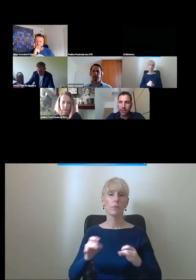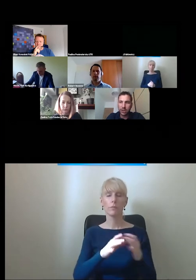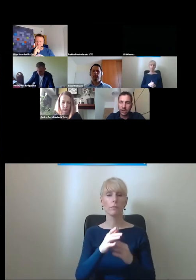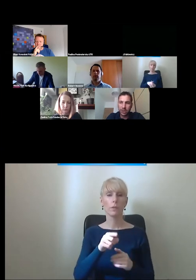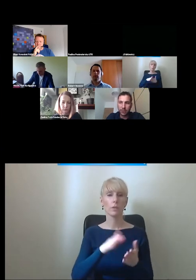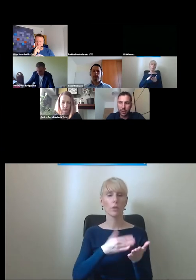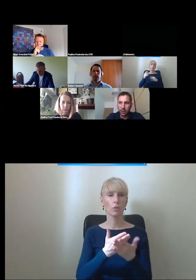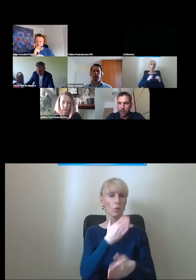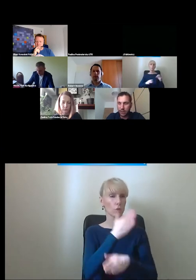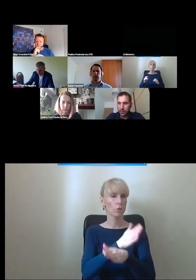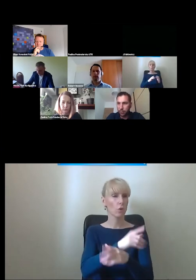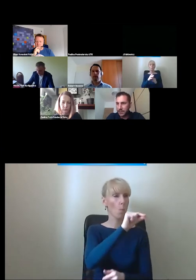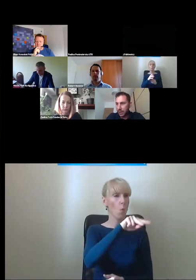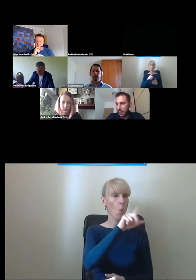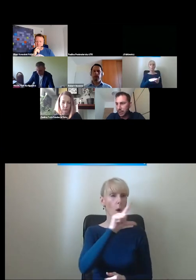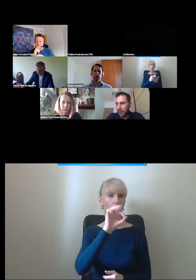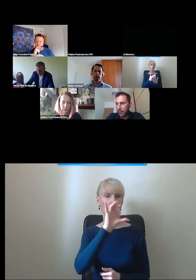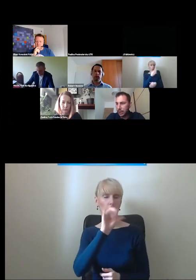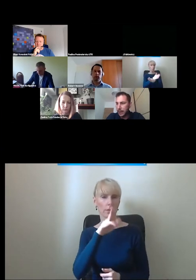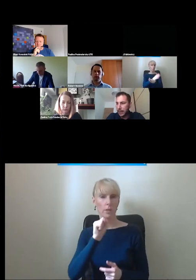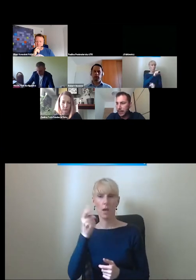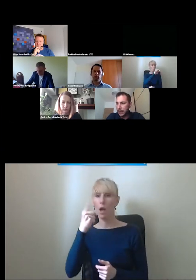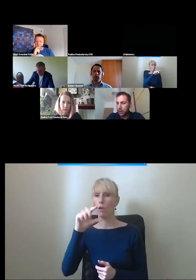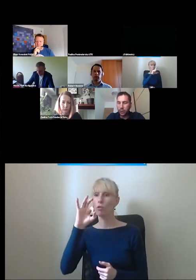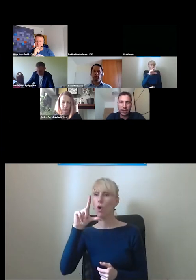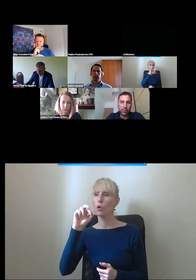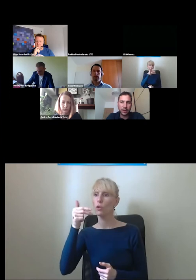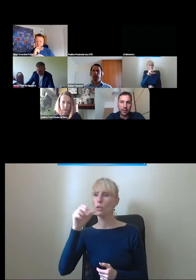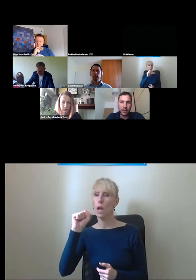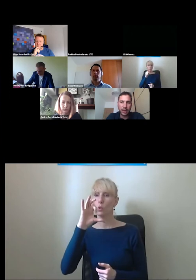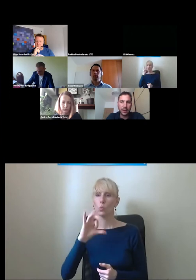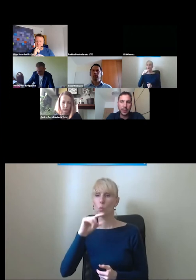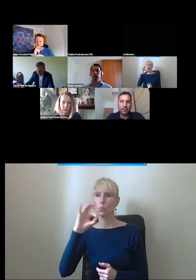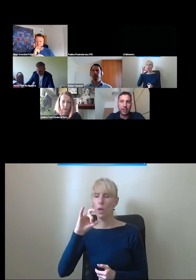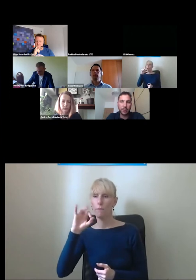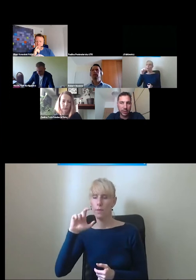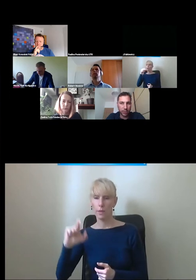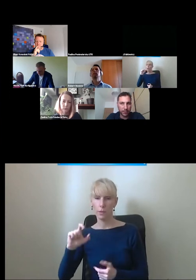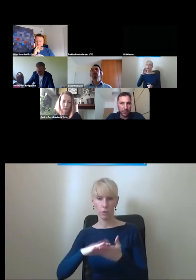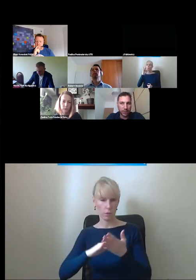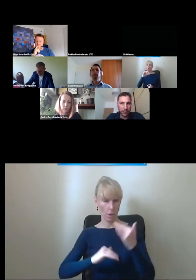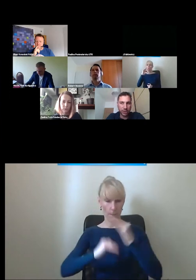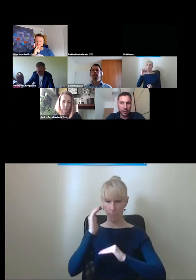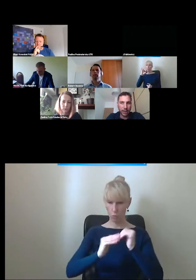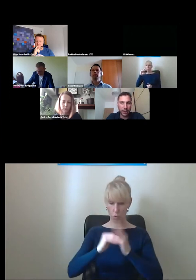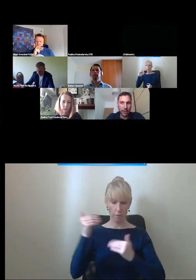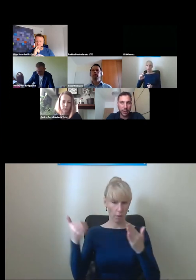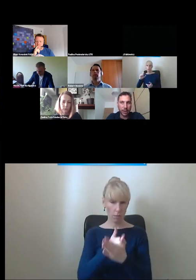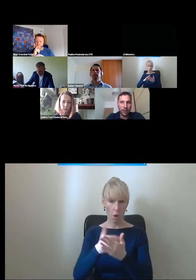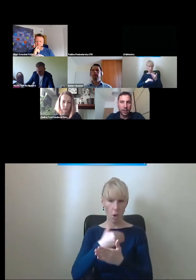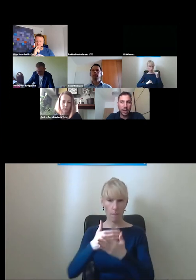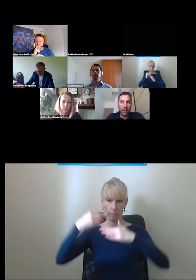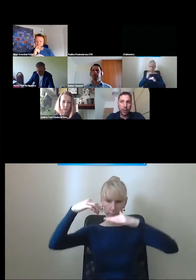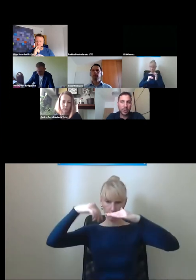wyścigach, czyli skrzyżowanie ulicy Puławskiej i Doliny Służewieckiej, gdzie właśnie po przebudowie przejścia podziemnego,